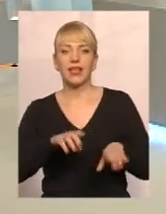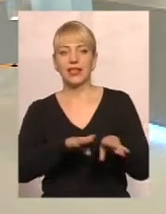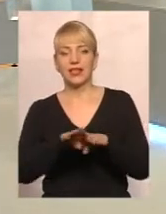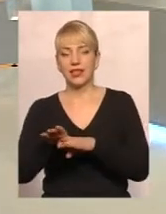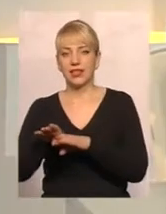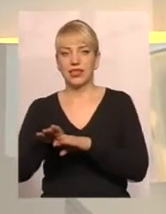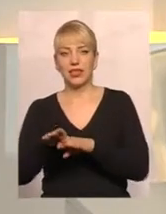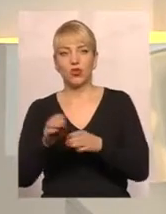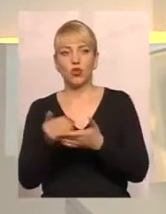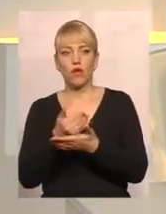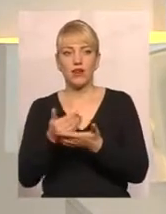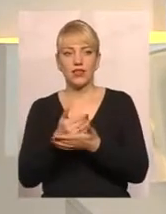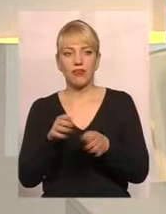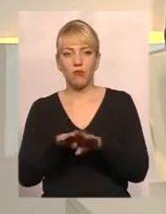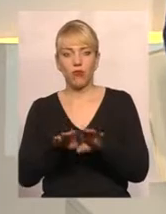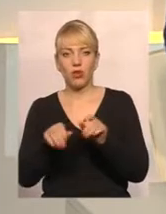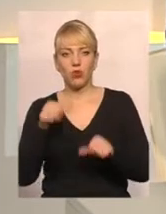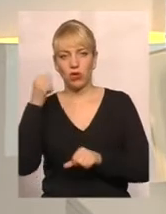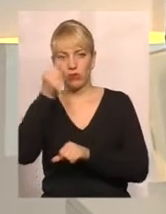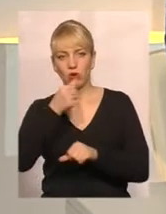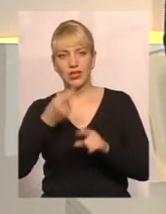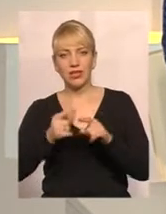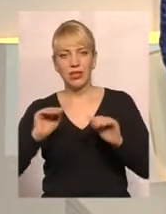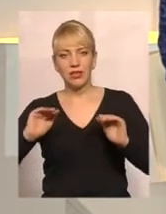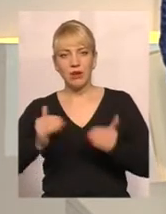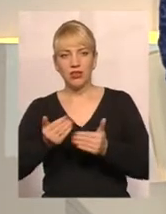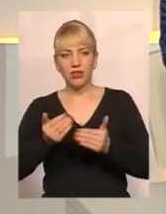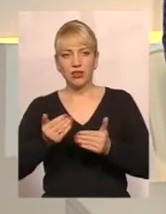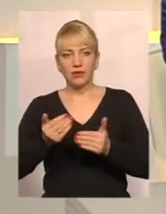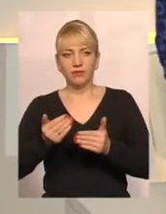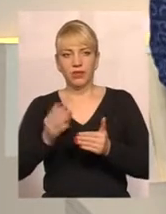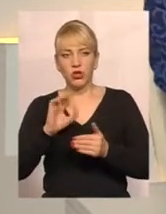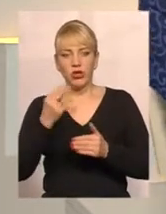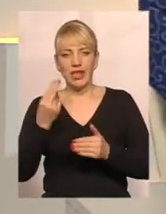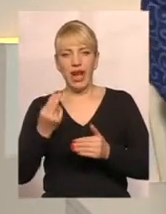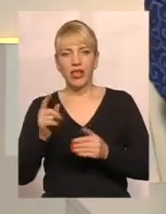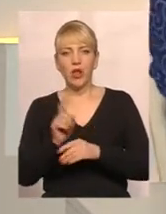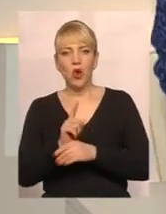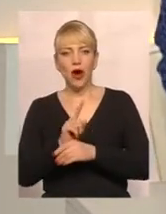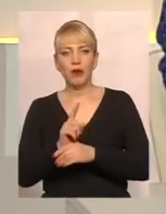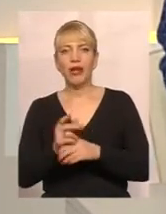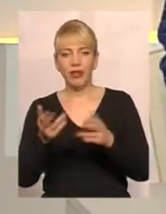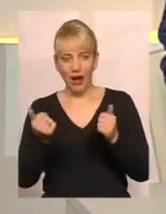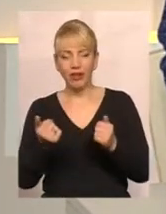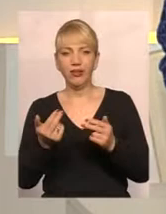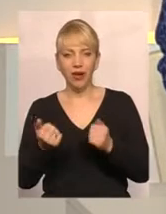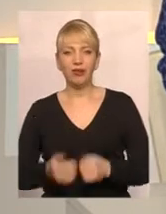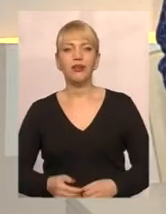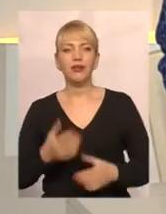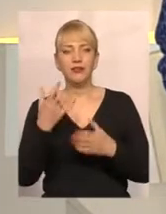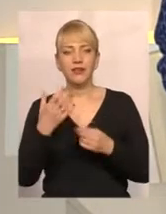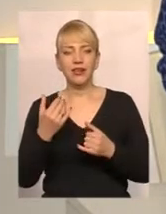єдині новації в порівнянні з минулим роком – це зменшена соціальна норма. І,